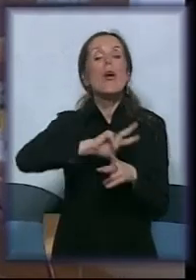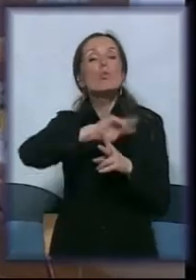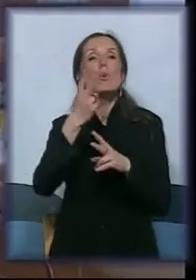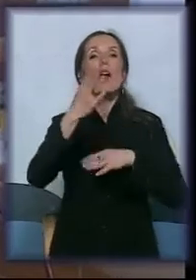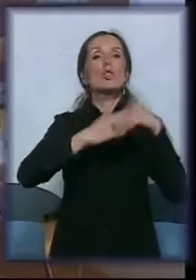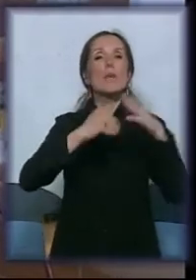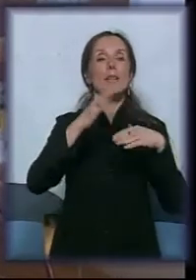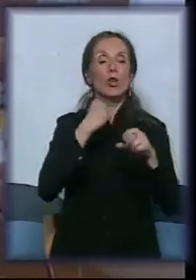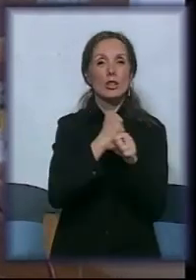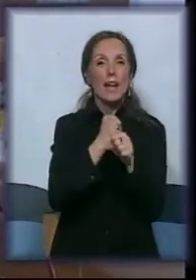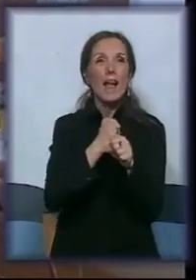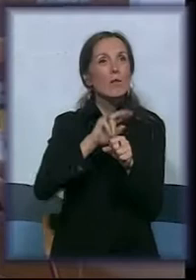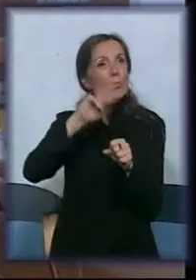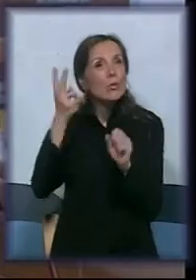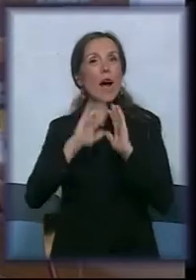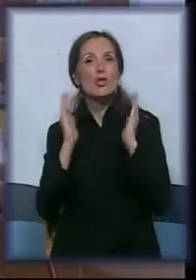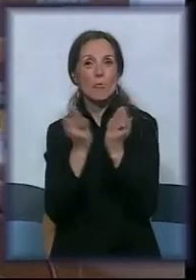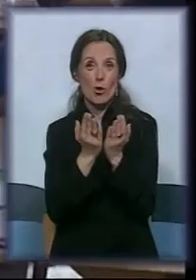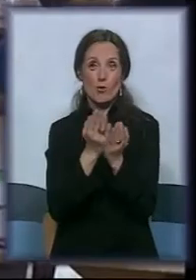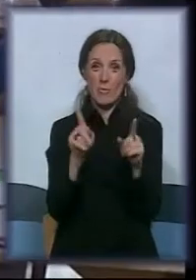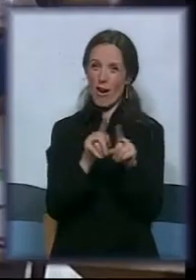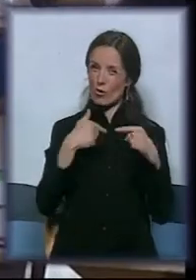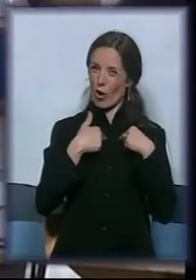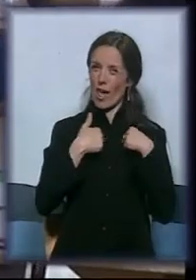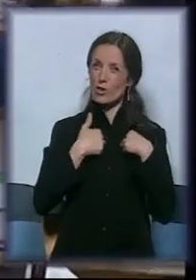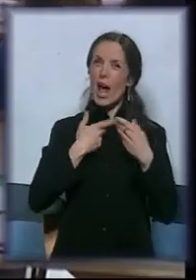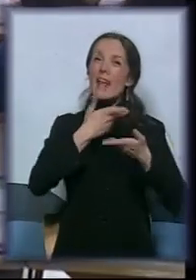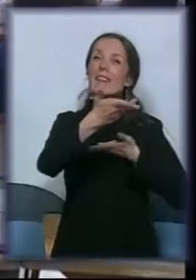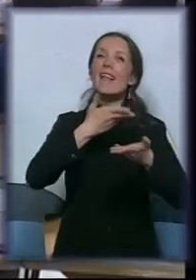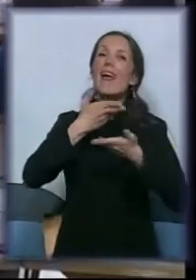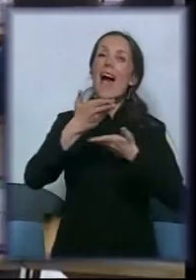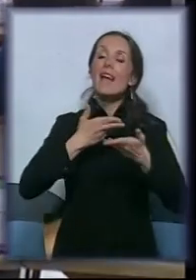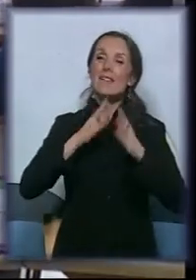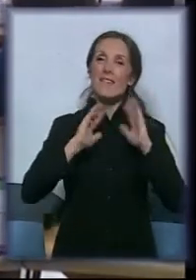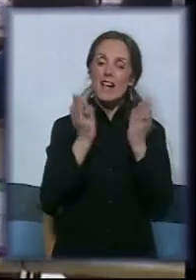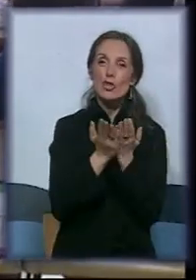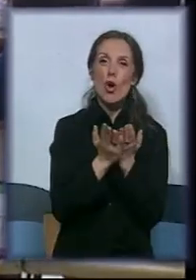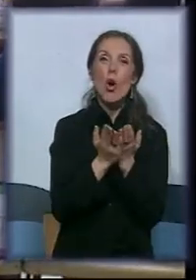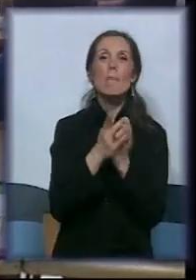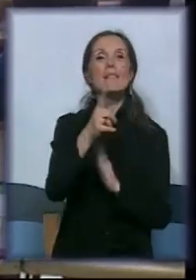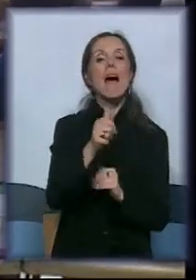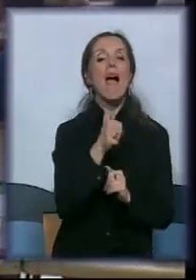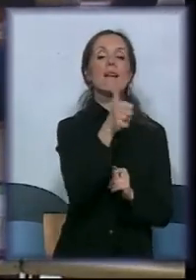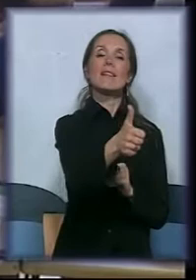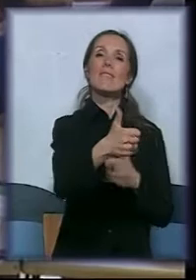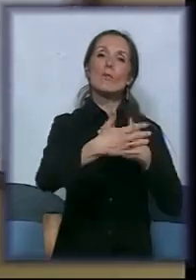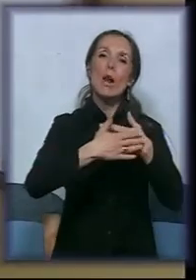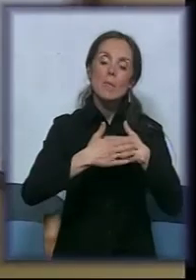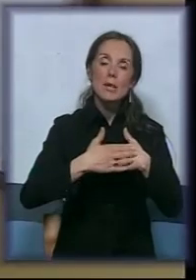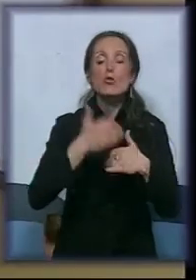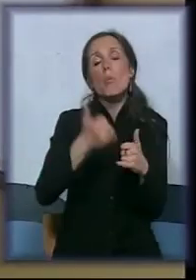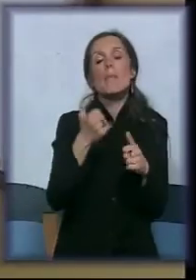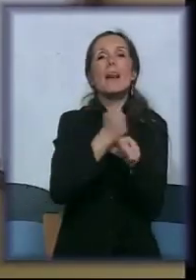rada. U drugačijem prostoru, kakav je naša interaktivna soba, sa individualnim pristupom ili radom u malim